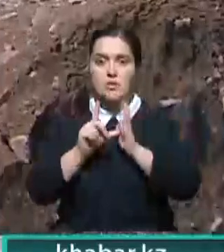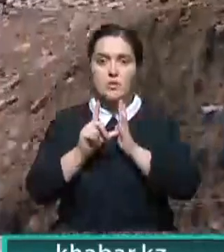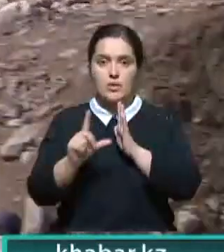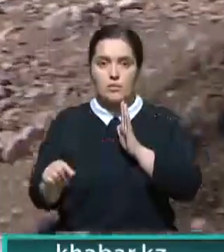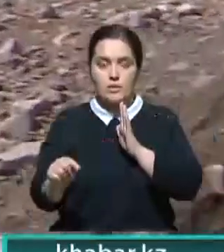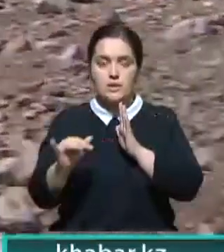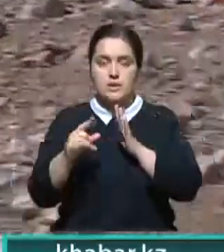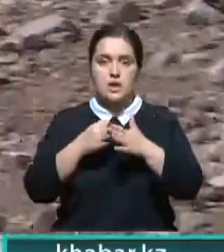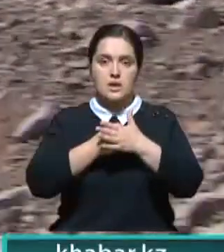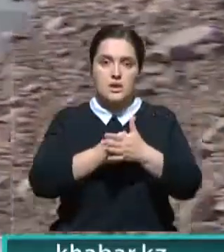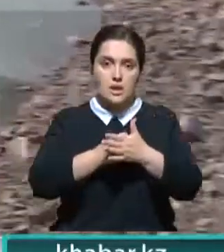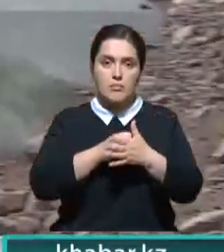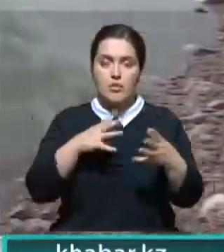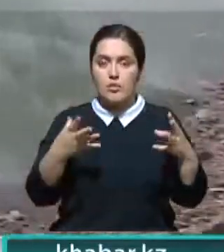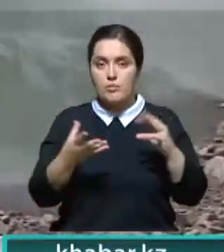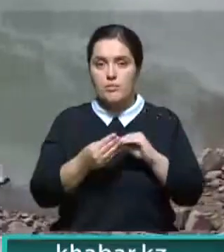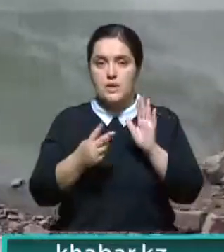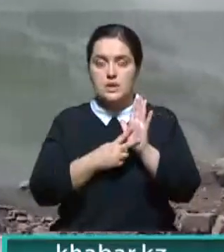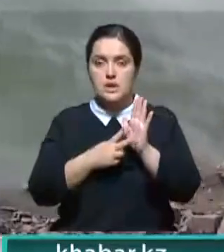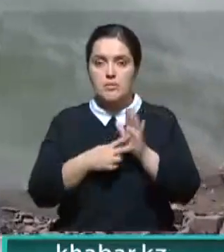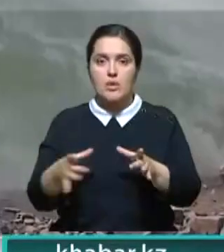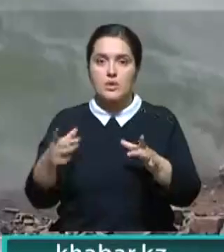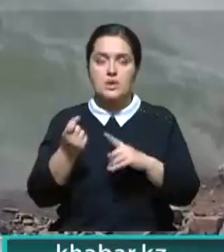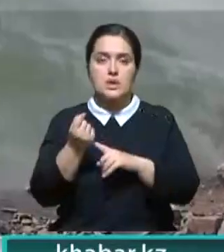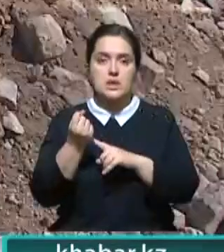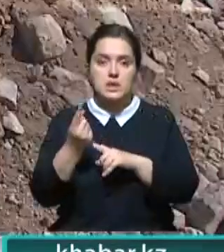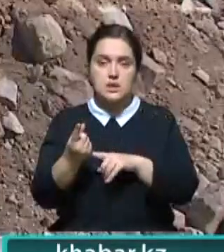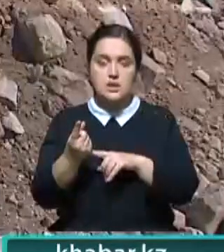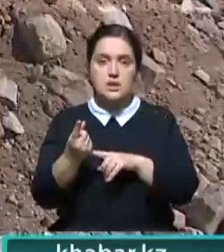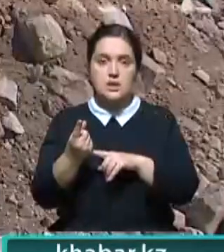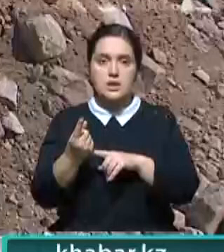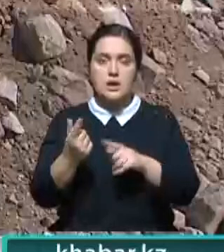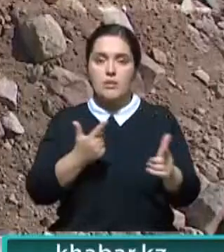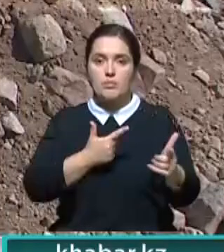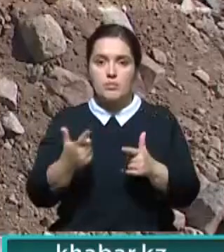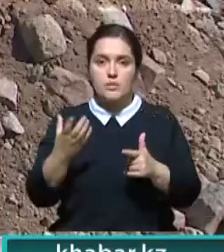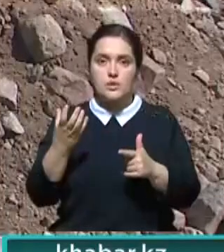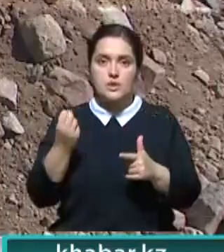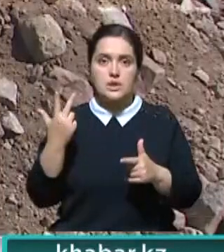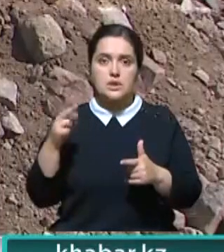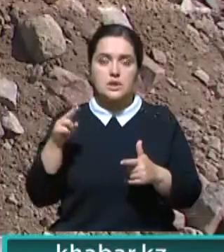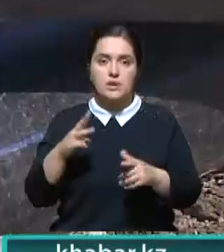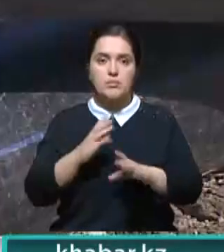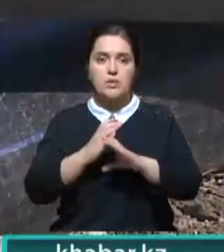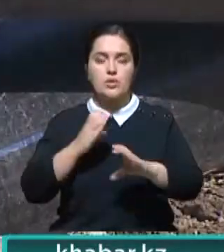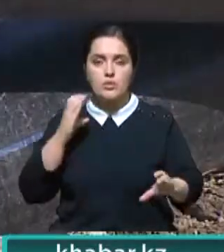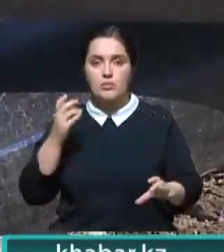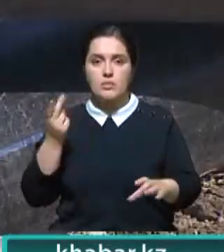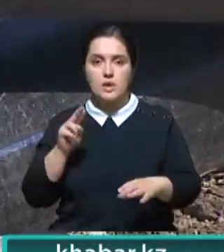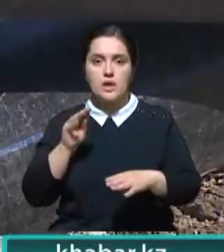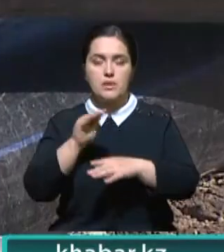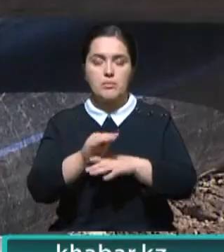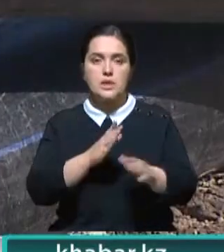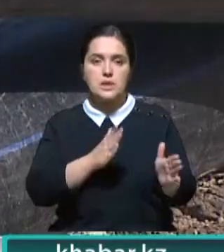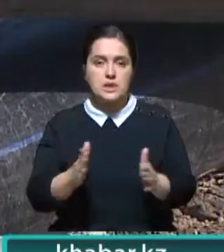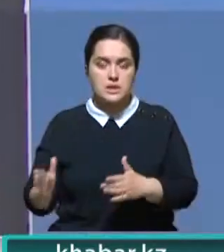в атмосферном давлении. В общей сложности на 7 озерах установлено 11 сифонных нитей. Подготовлено еще почти 3 километра труб для установки дополнительных систем.